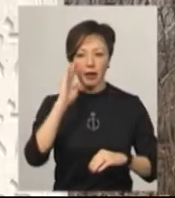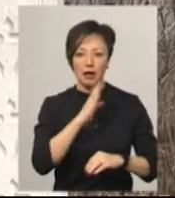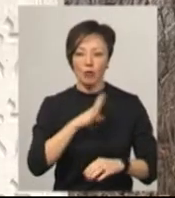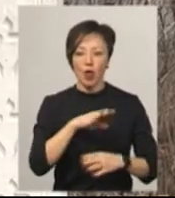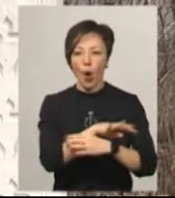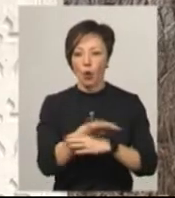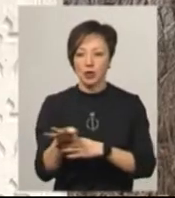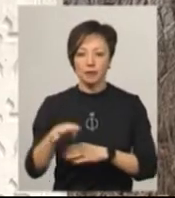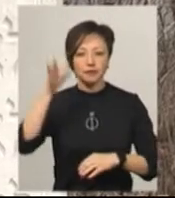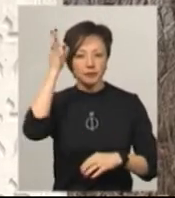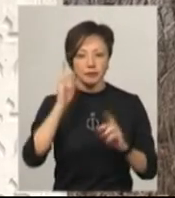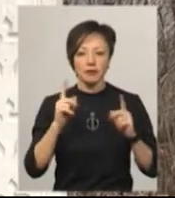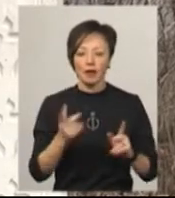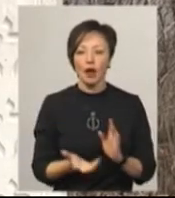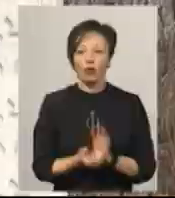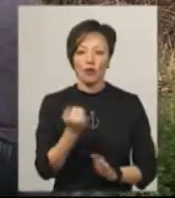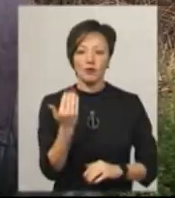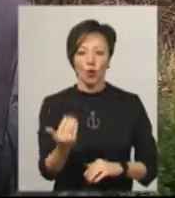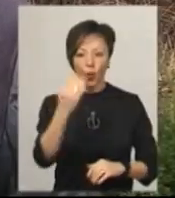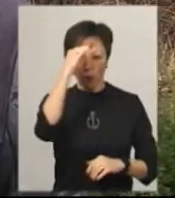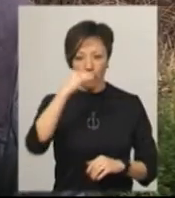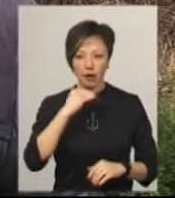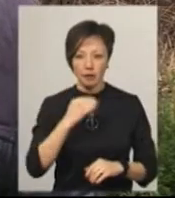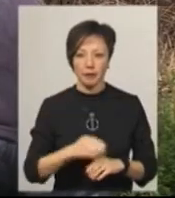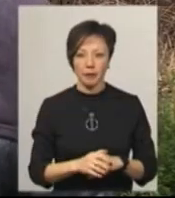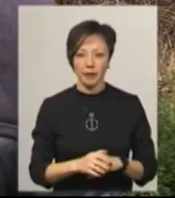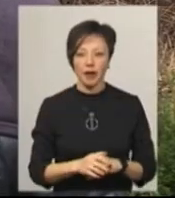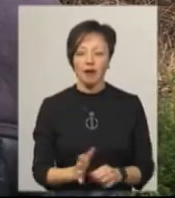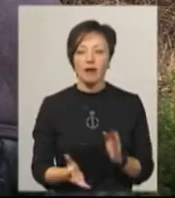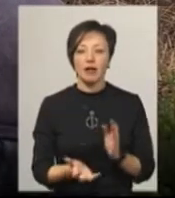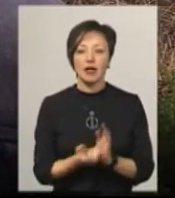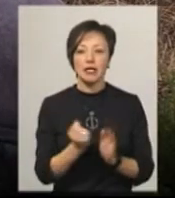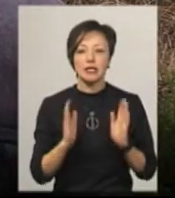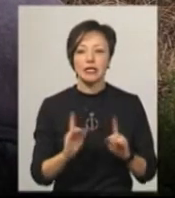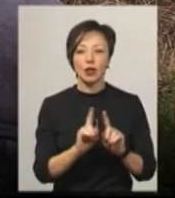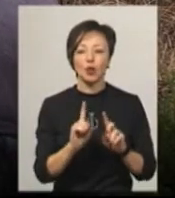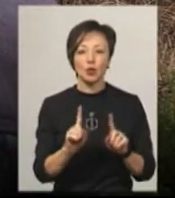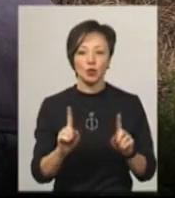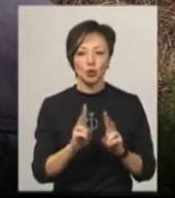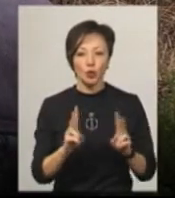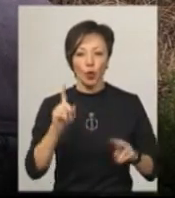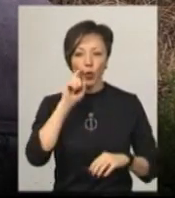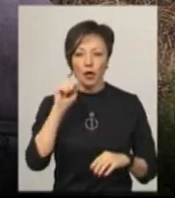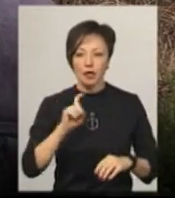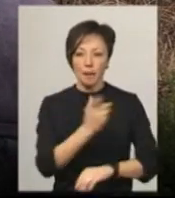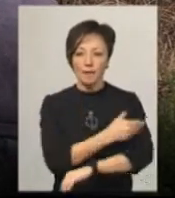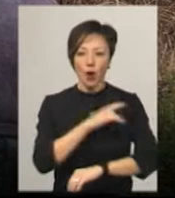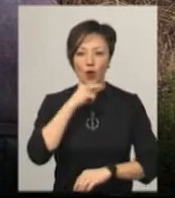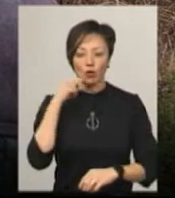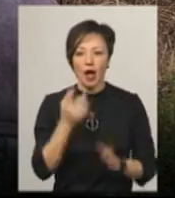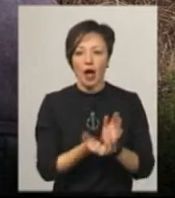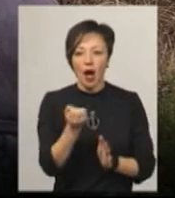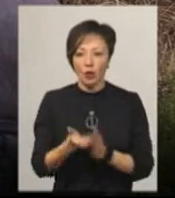Семен Мільман пригадує, як врятувався його батько. Врятувались тільки ті, що українці, поляки, росіяни